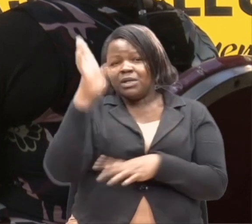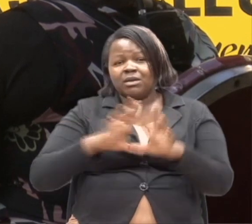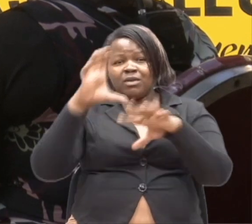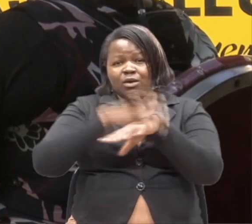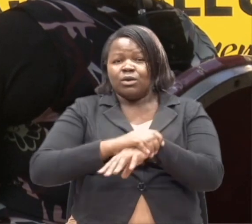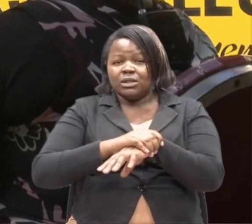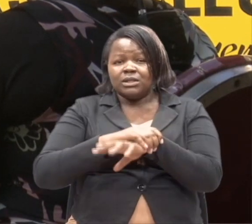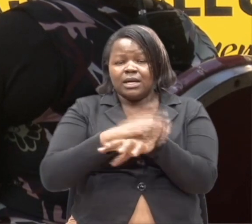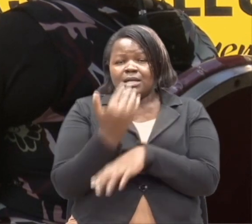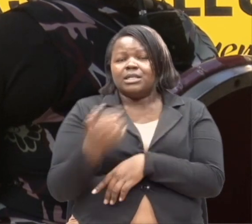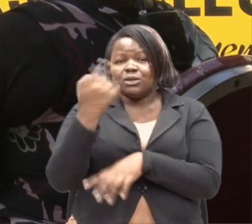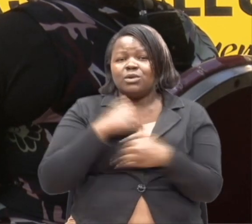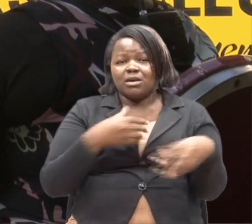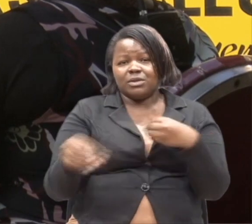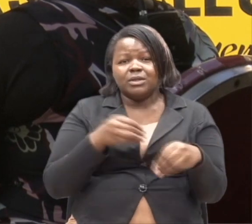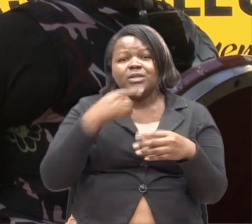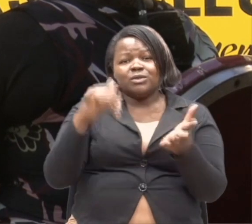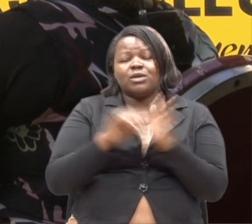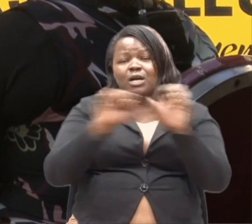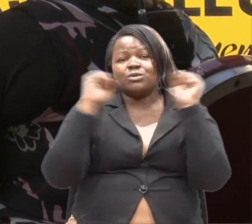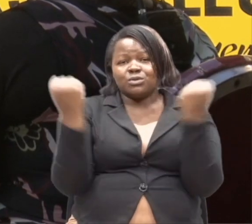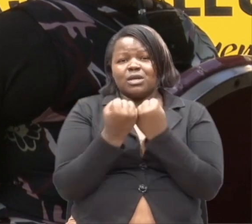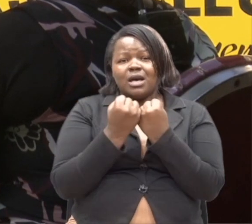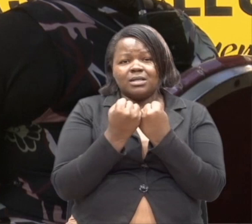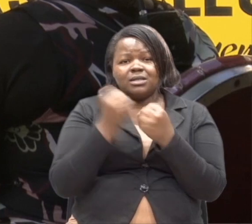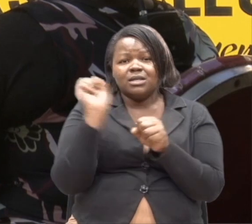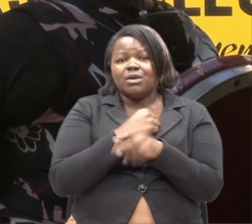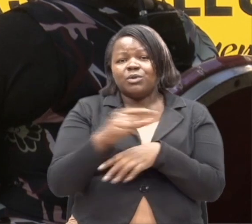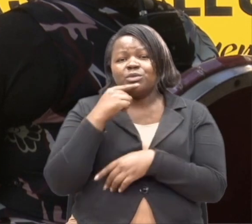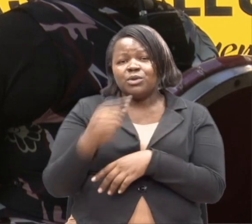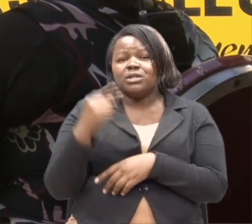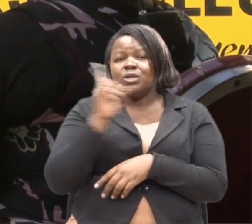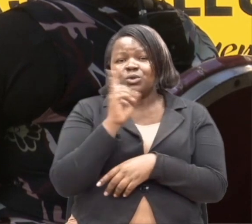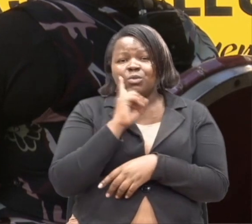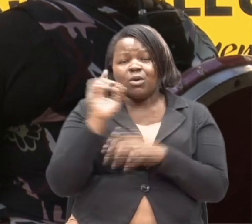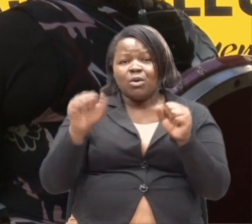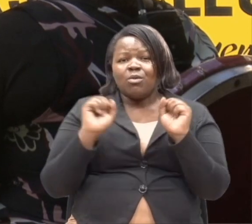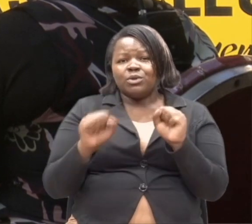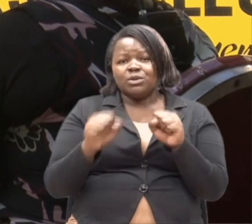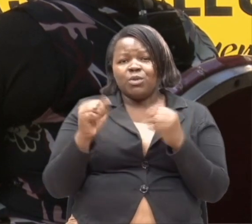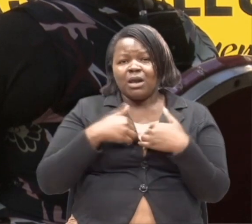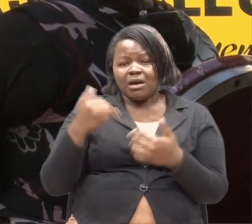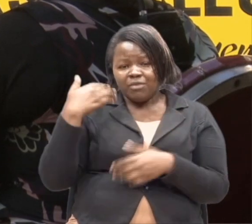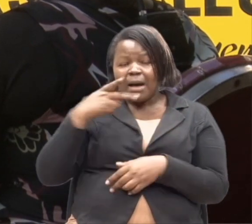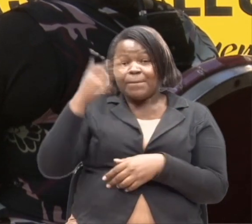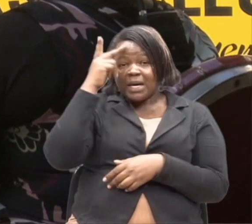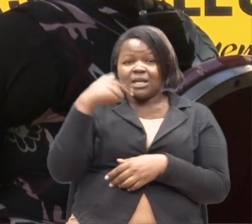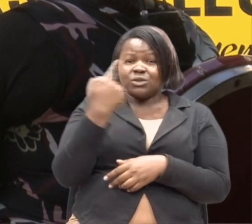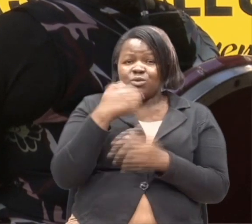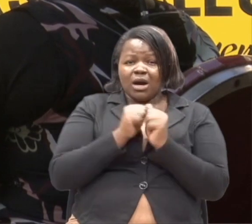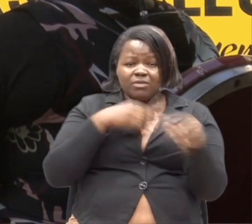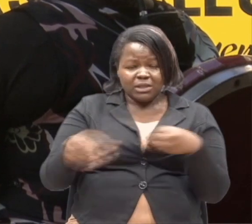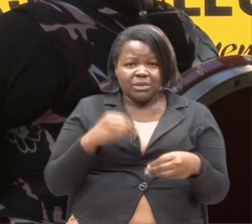iside kasema kesho mutu wasiwa mutu ambaye anawile mabo kwa sababu wata hatapata watoto wana anawile